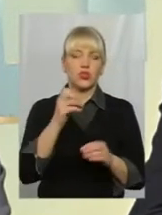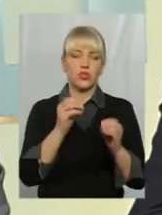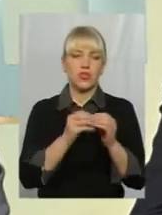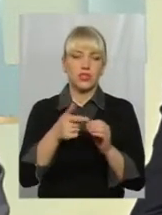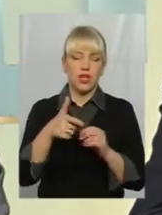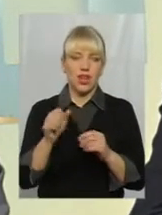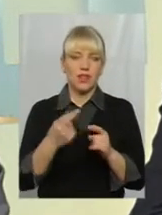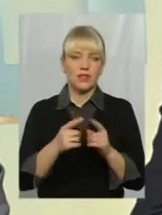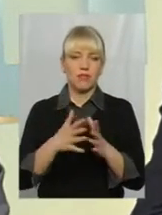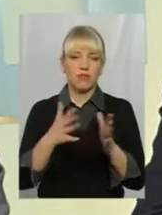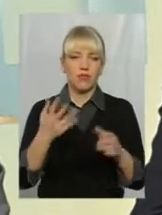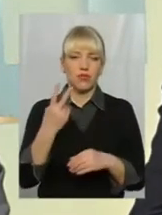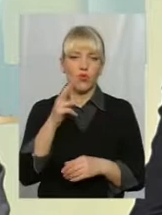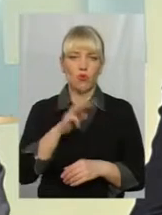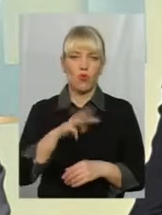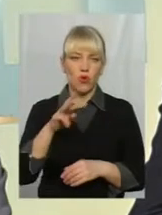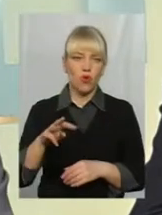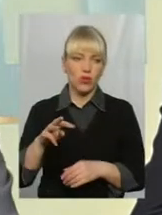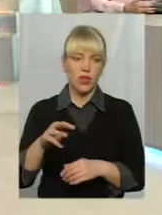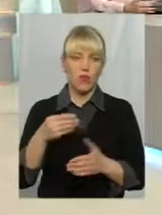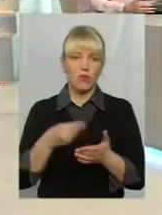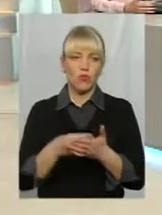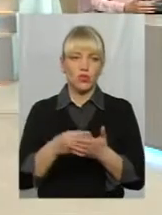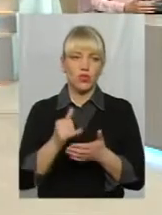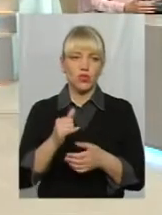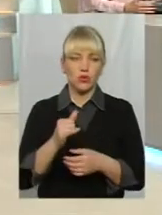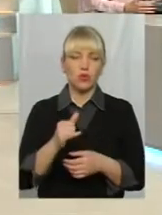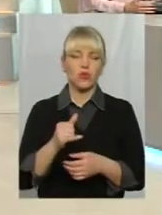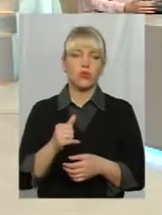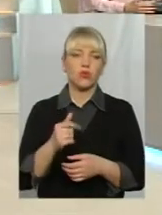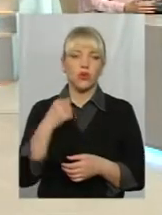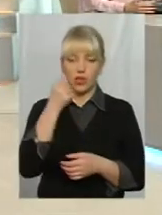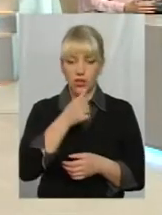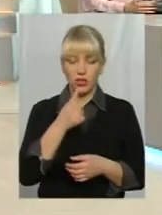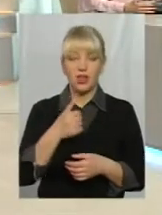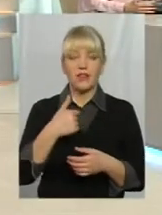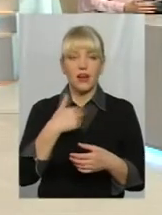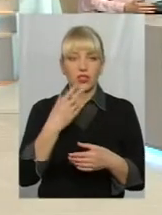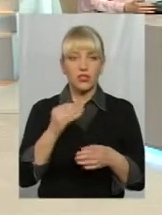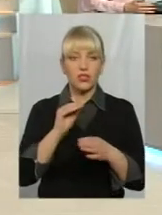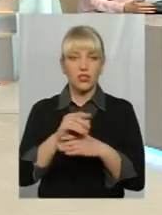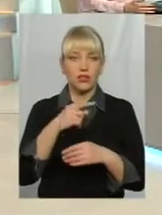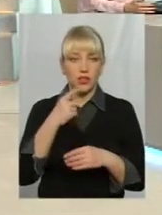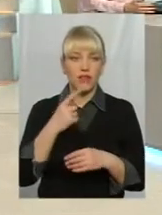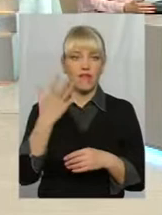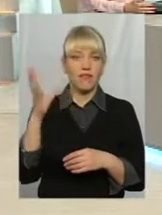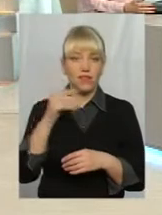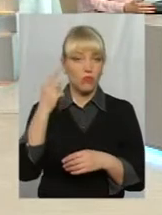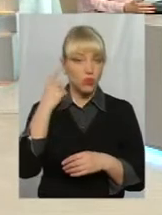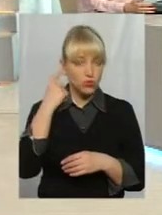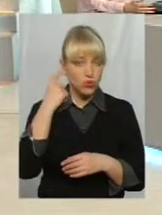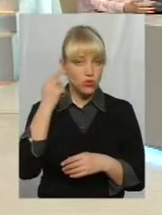Це більше 2 мільйонів бюджет в рік. Продовжити цю роботу. До речі, дійсно, хочу сказати, що всі почули цифри.